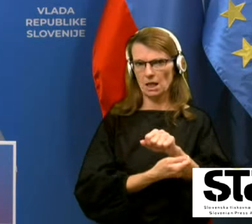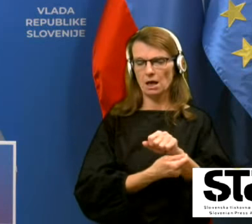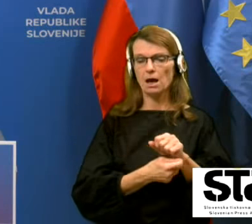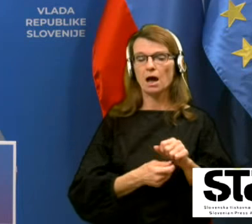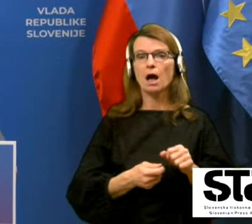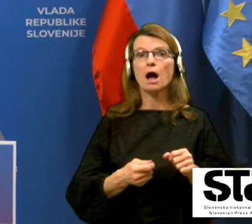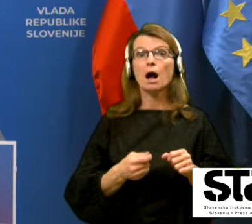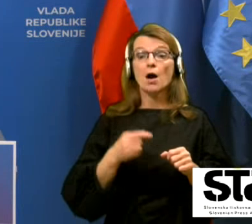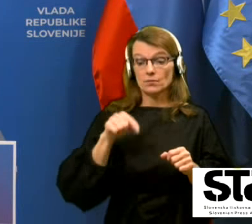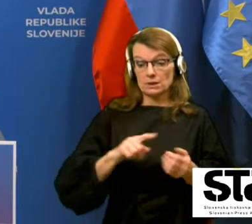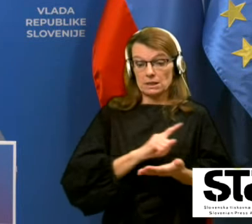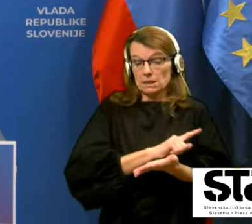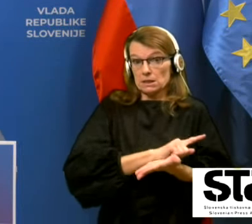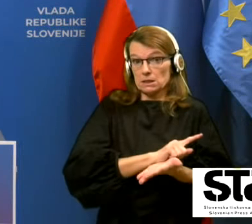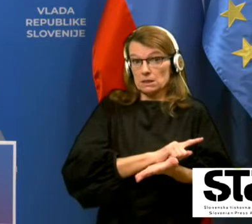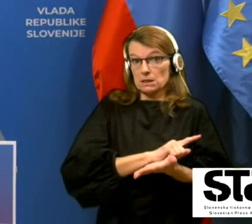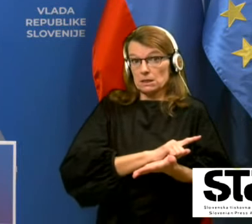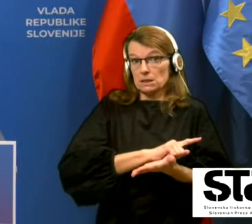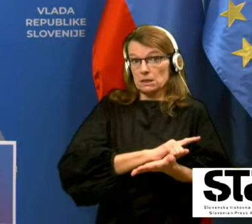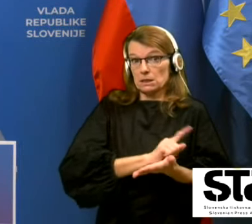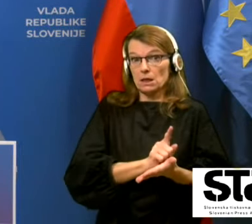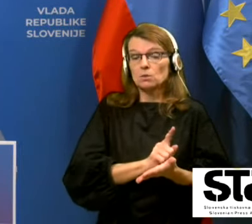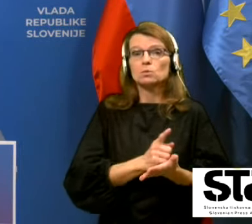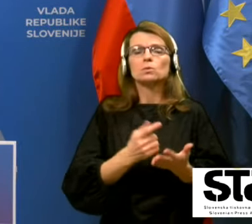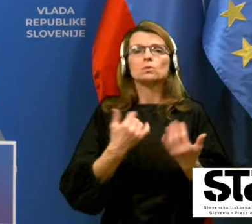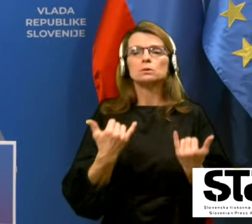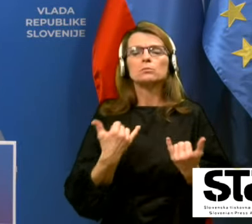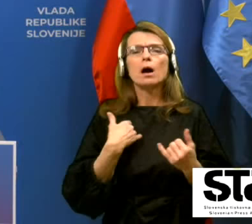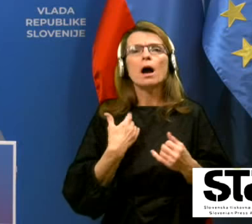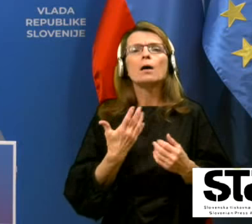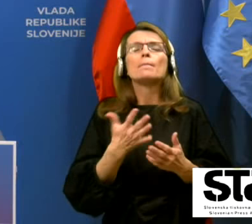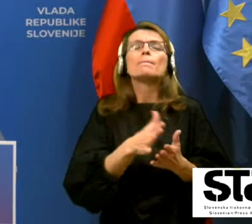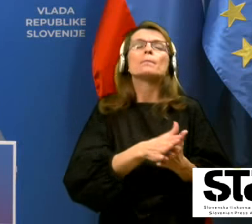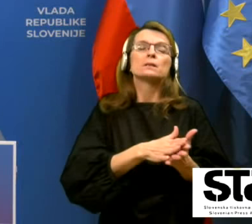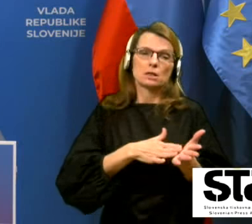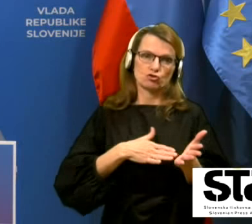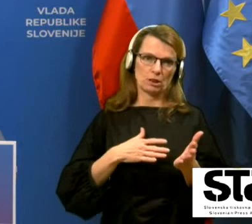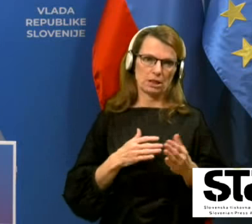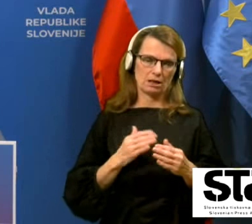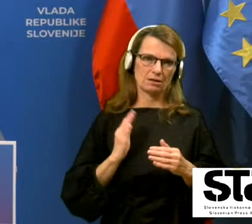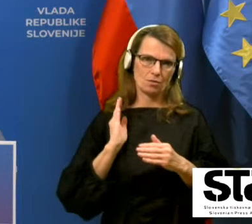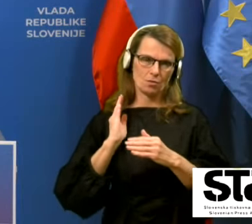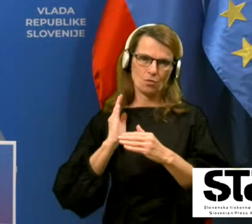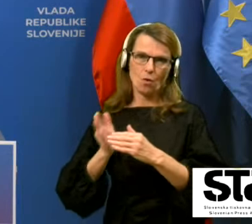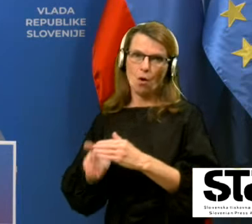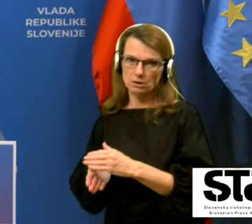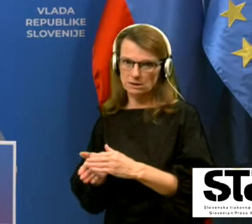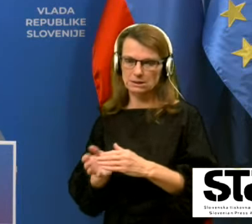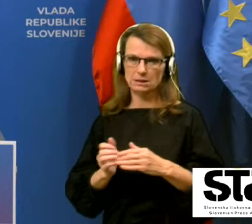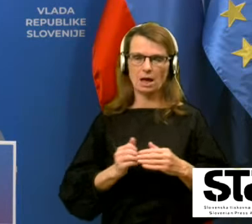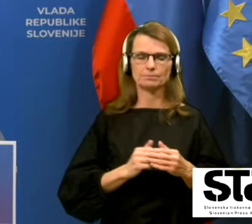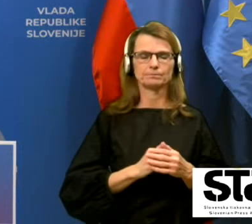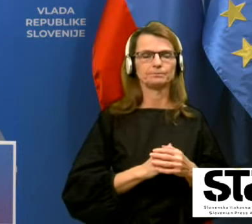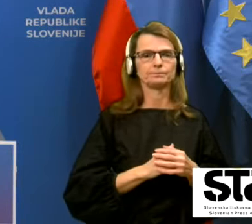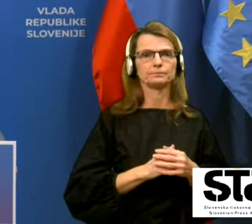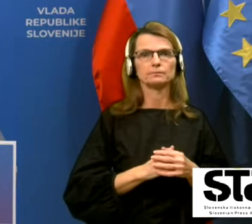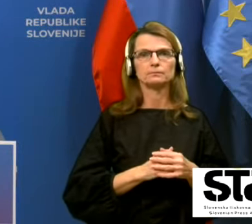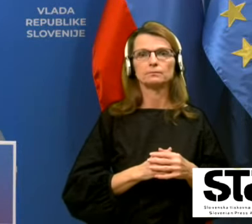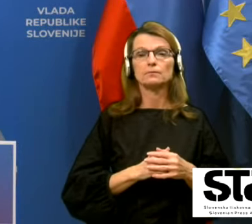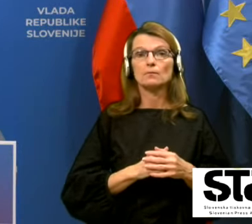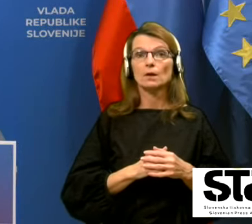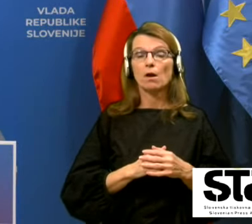rečeno, v tem trenutku smo šele pri začetku konca. In